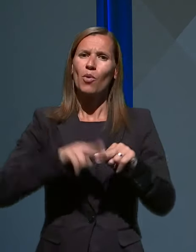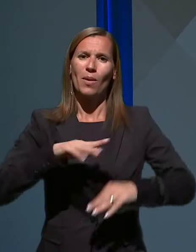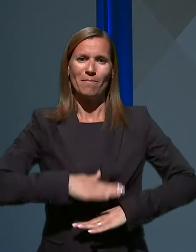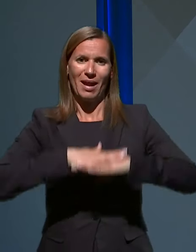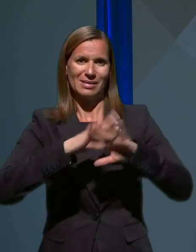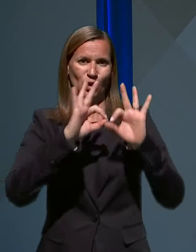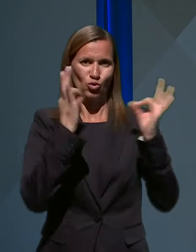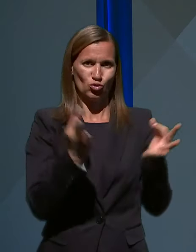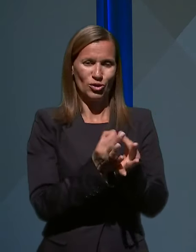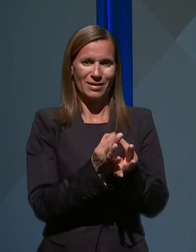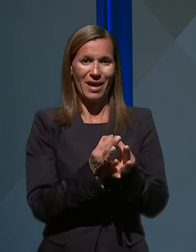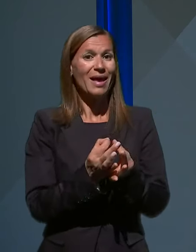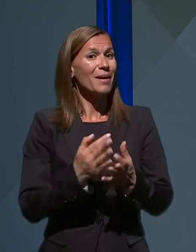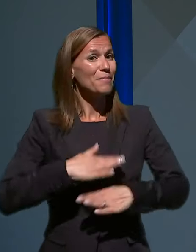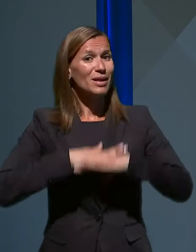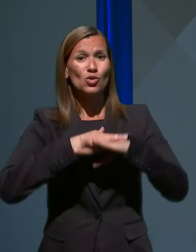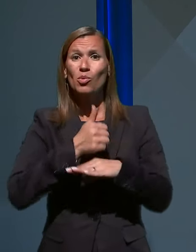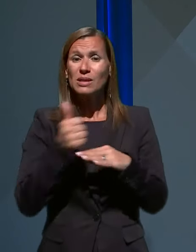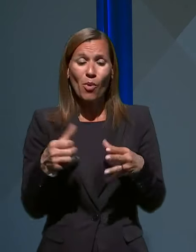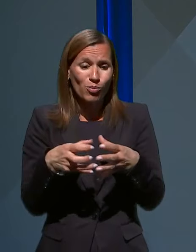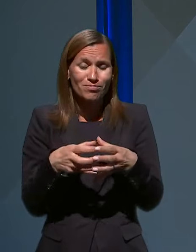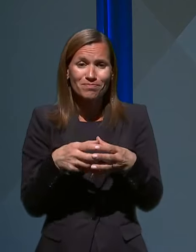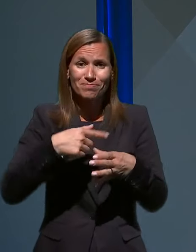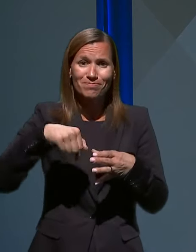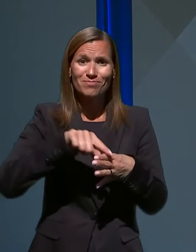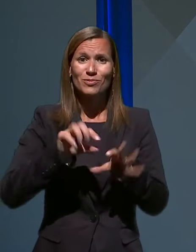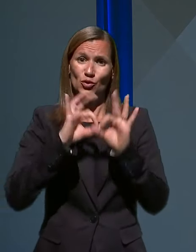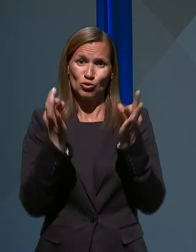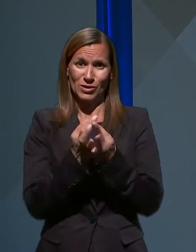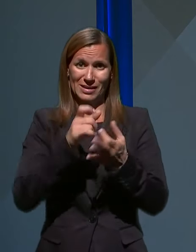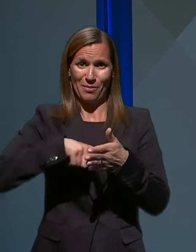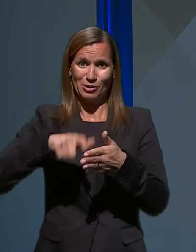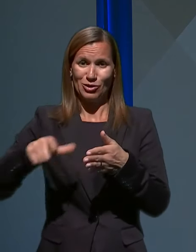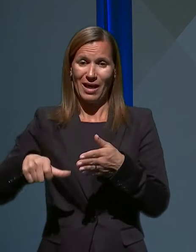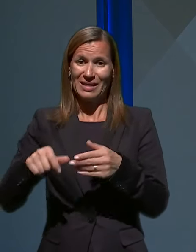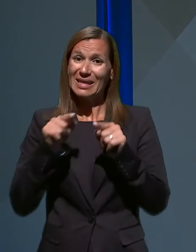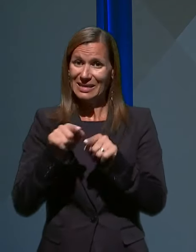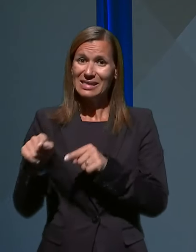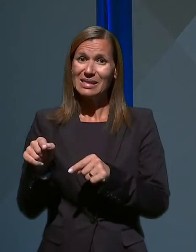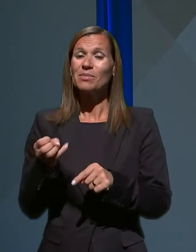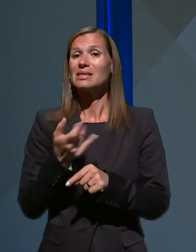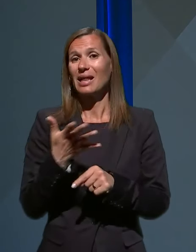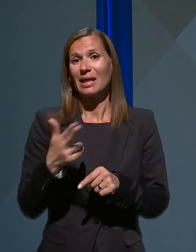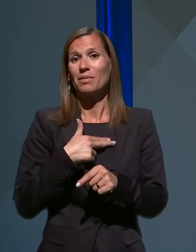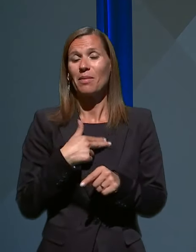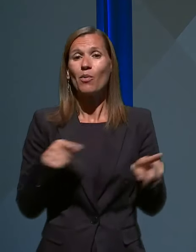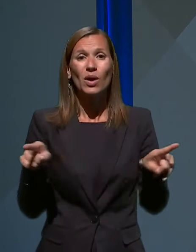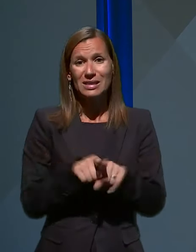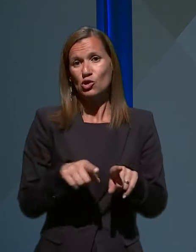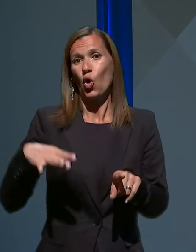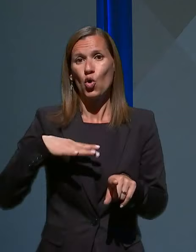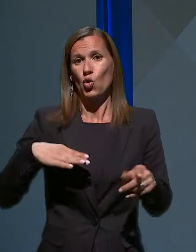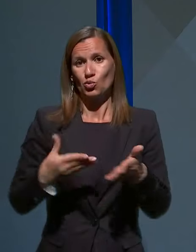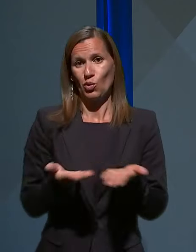preznujmo ga le z naj ožjimi družinskimi člani, s tistimi, katerimi delimo isto gospodinstvo.